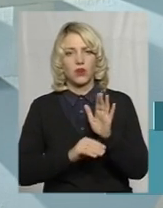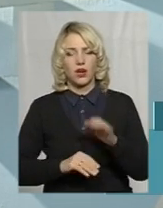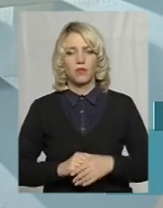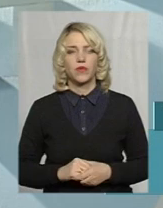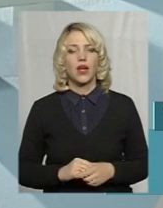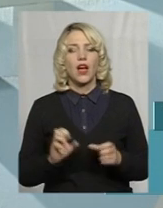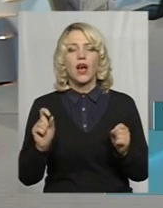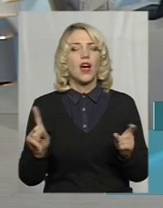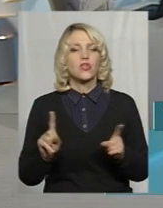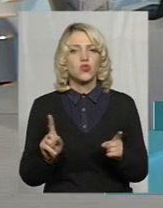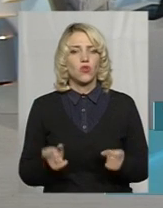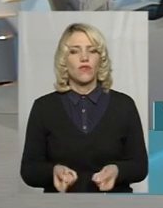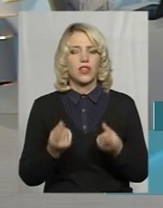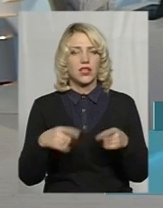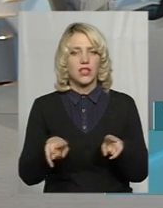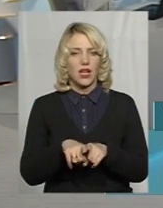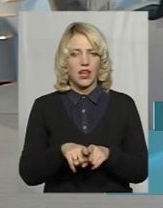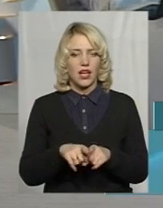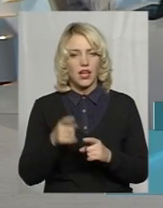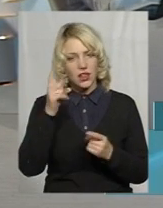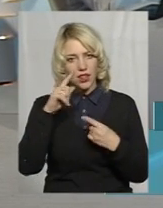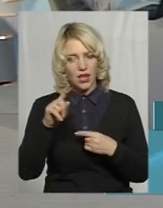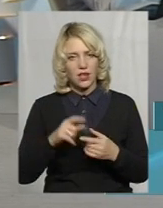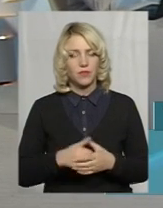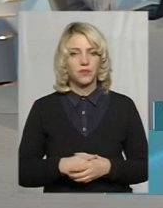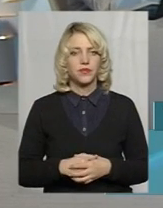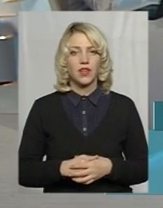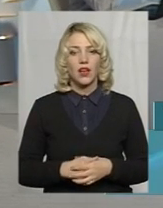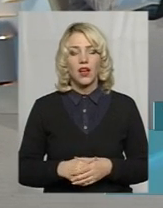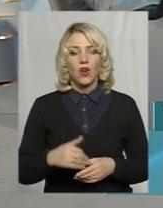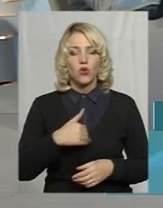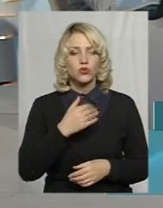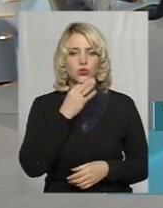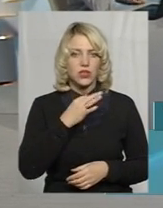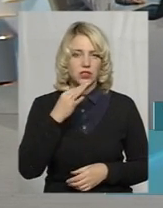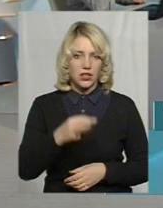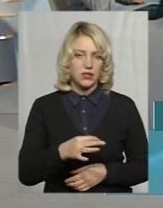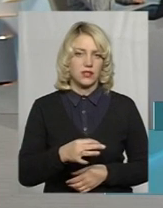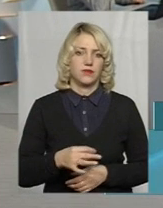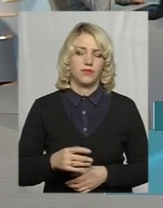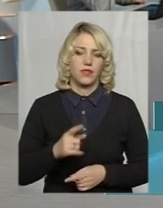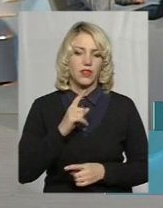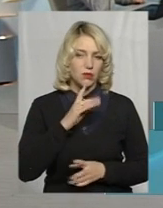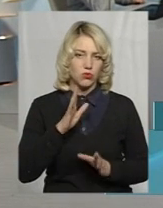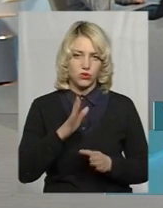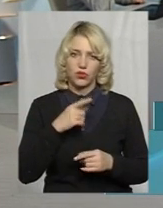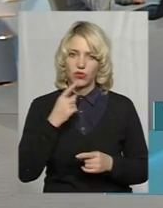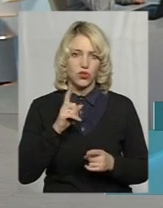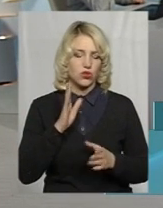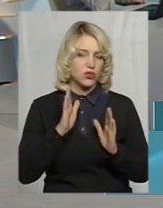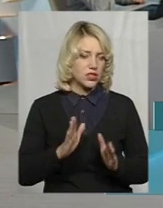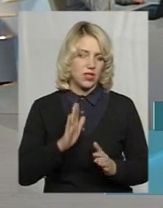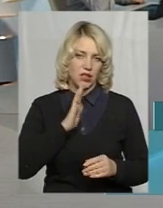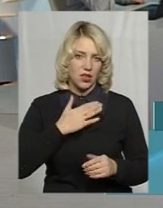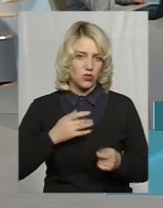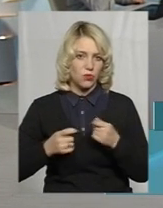А з чого виникла така ідея? Ну, власне, хочу сказати, не буду тільки говорити, що це управління,